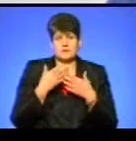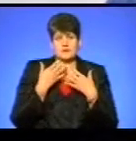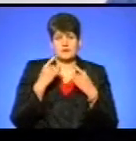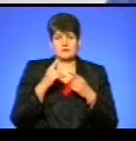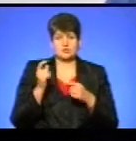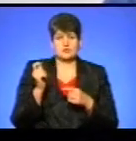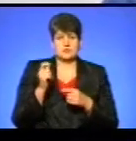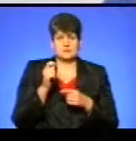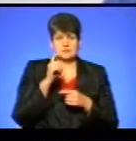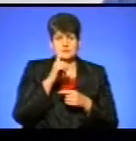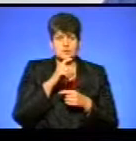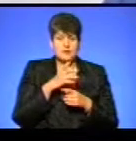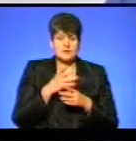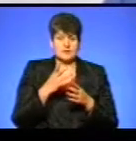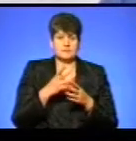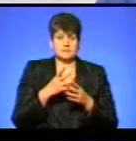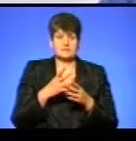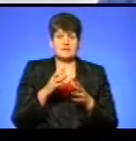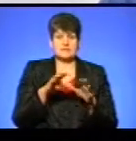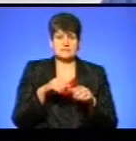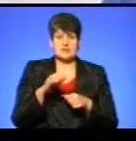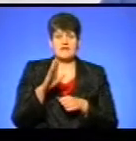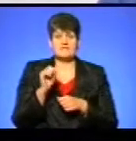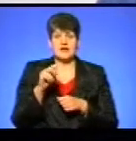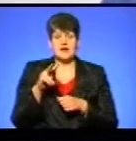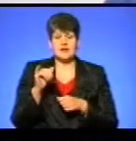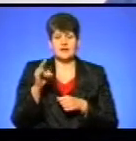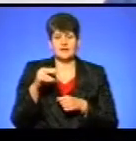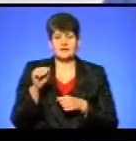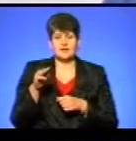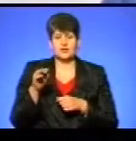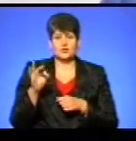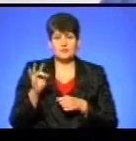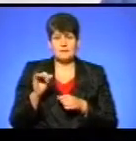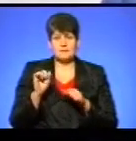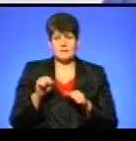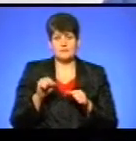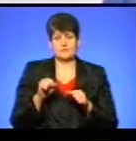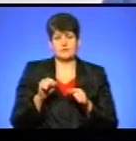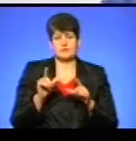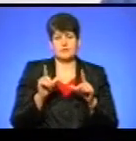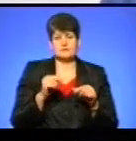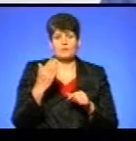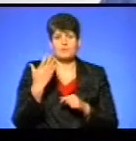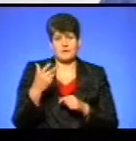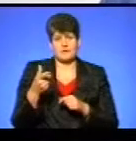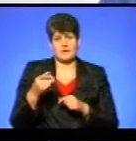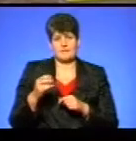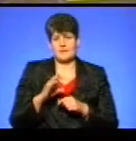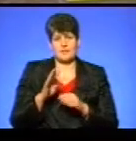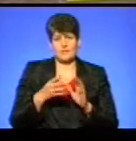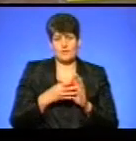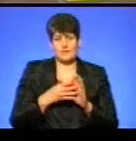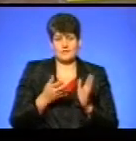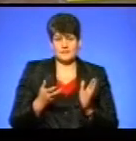заправити. Якби забрали ті валідатори і міг би бути проїзд по 5 гривень, а не по 9.